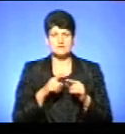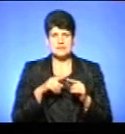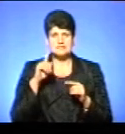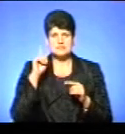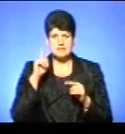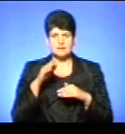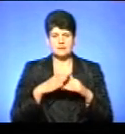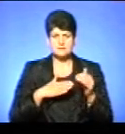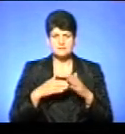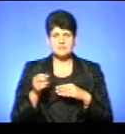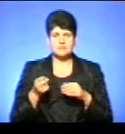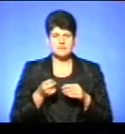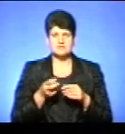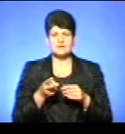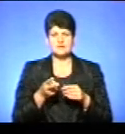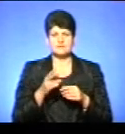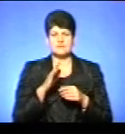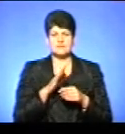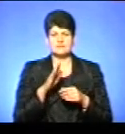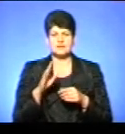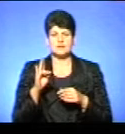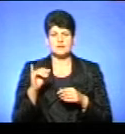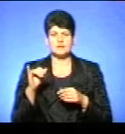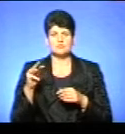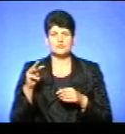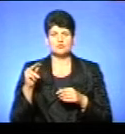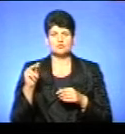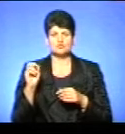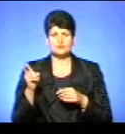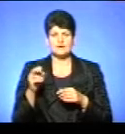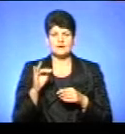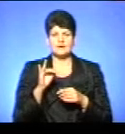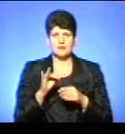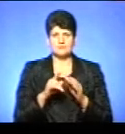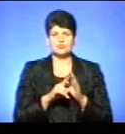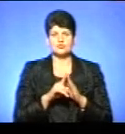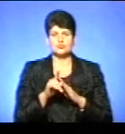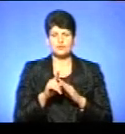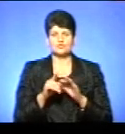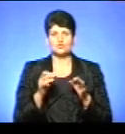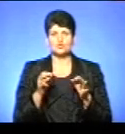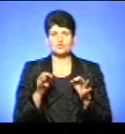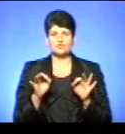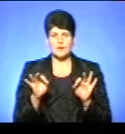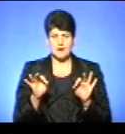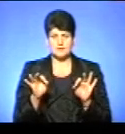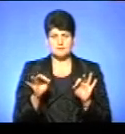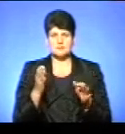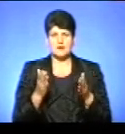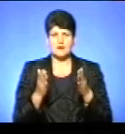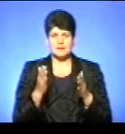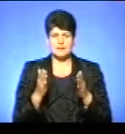фахівець у історії мови Василь Васильович Німчук. Зокрема, і початковий дозволяється, але